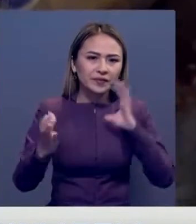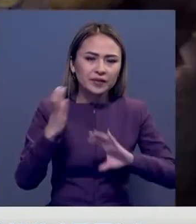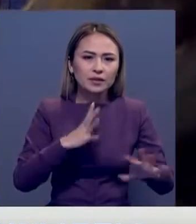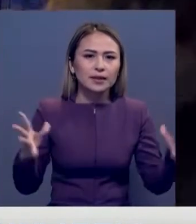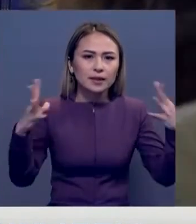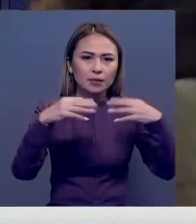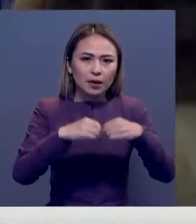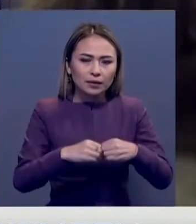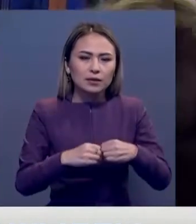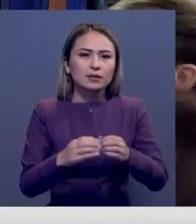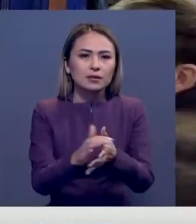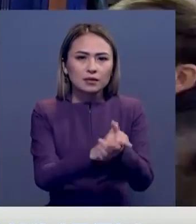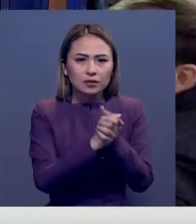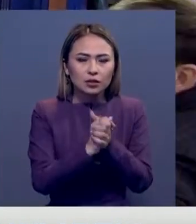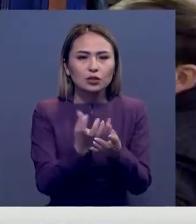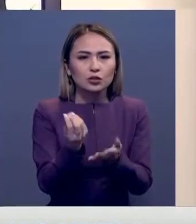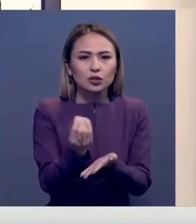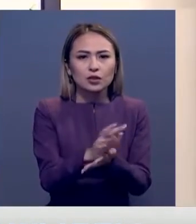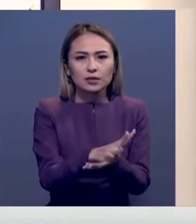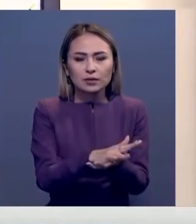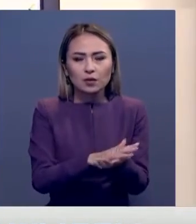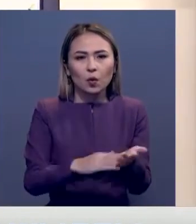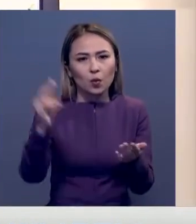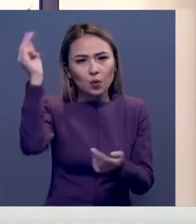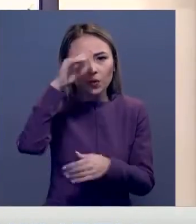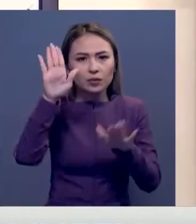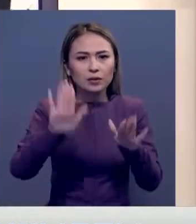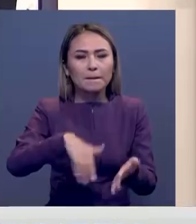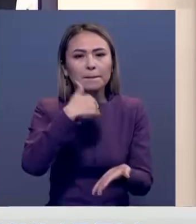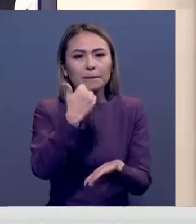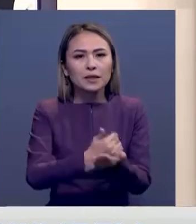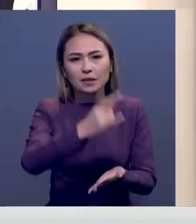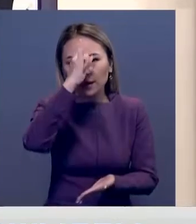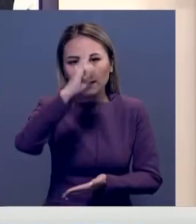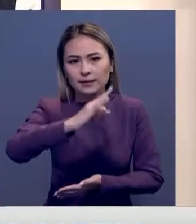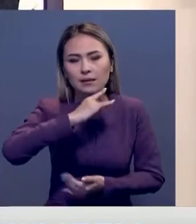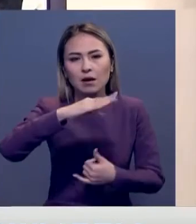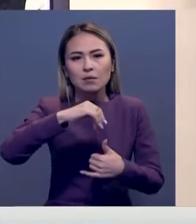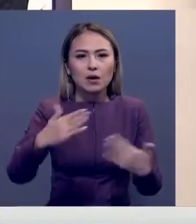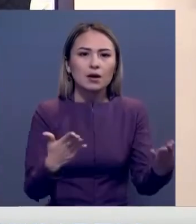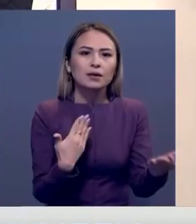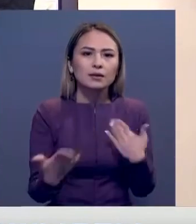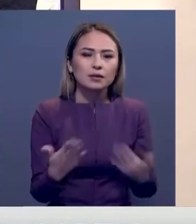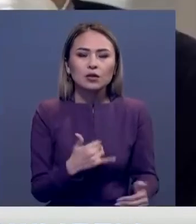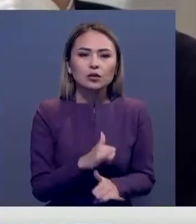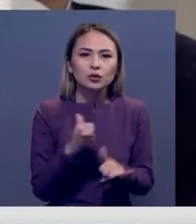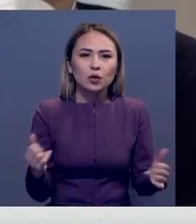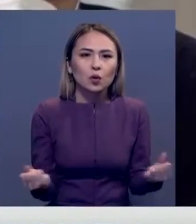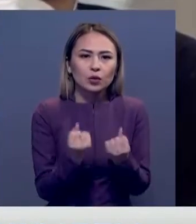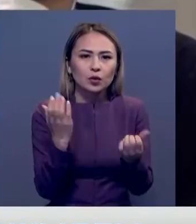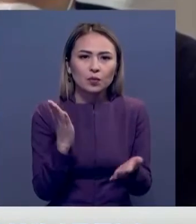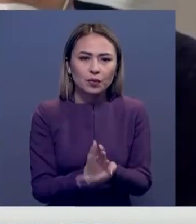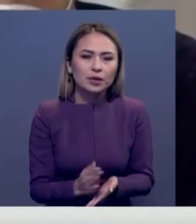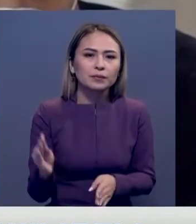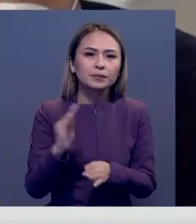Ұнтымақтастықты әрі ғарай жалғастырып жатыр. Оқы орның басшылығы Қазақстан мен Армения арасында ғынтымақтастық өлкен қолдау көрсетіп